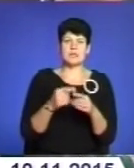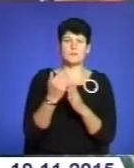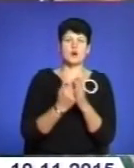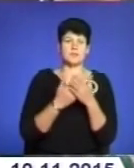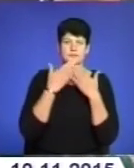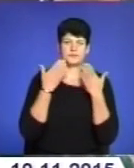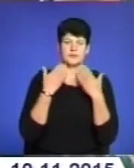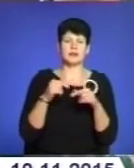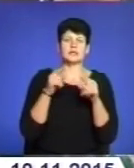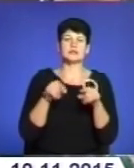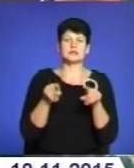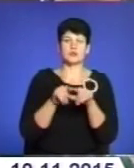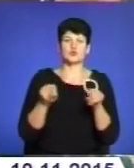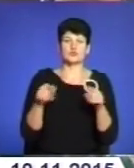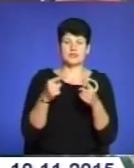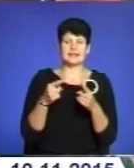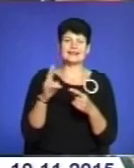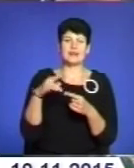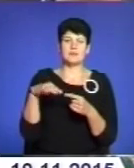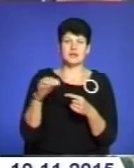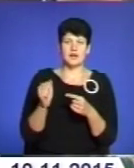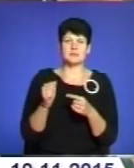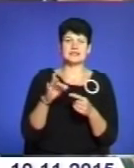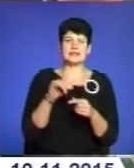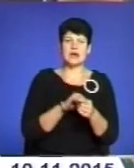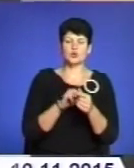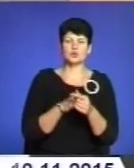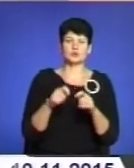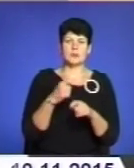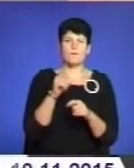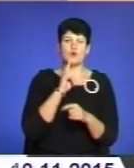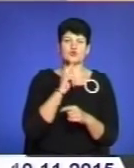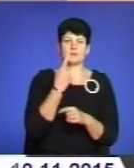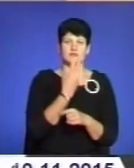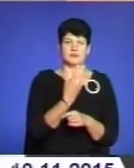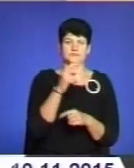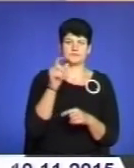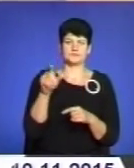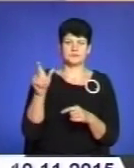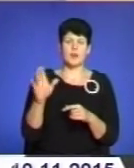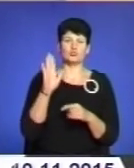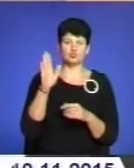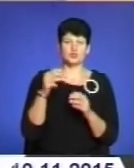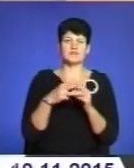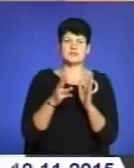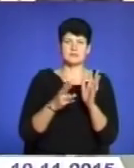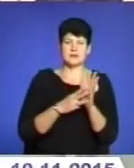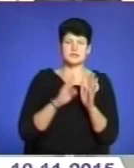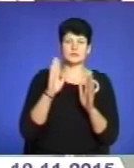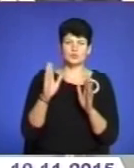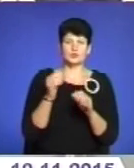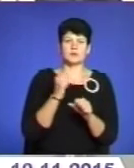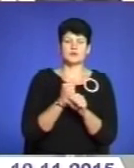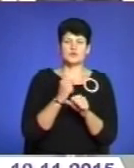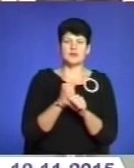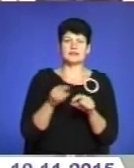Також створили департамент боротьби з наркозлочинністю. Поки що там двоє фахівців. А буде 18. Діятиме департамент по боротьбі